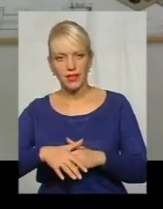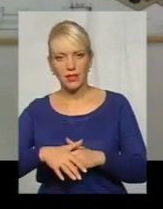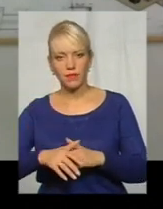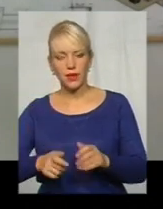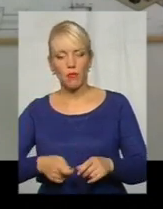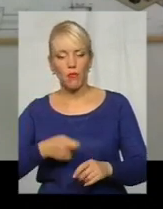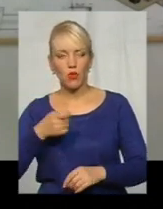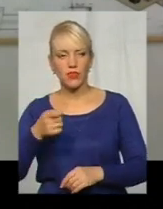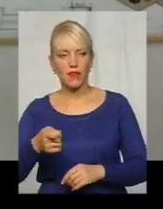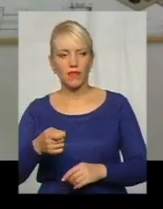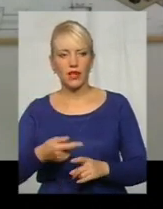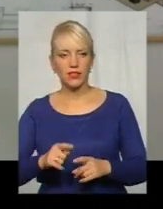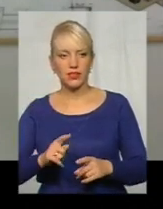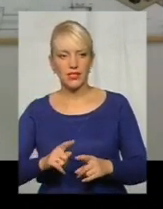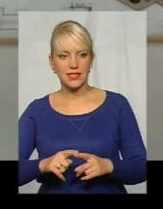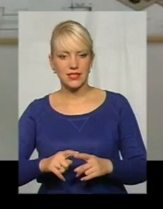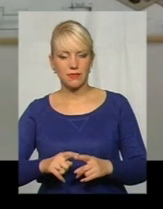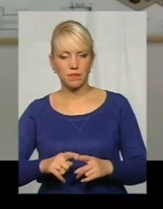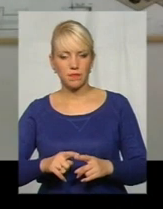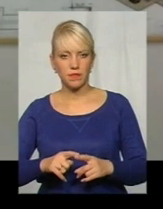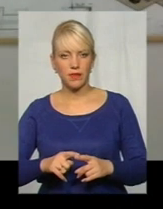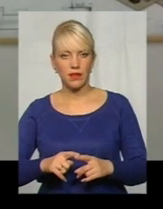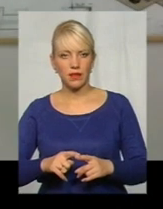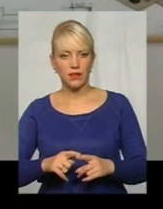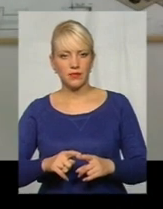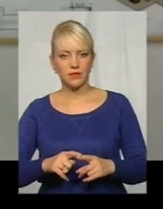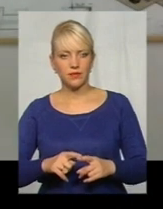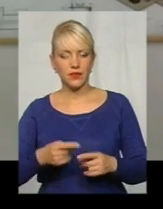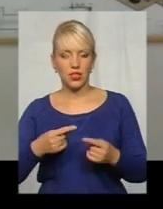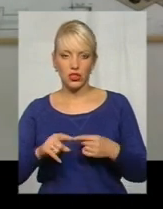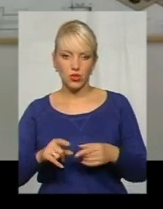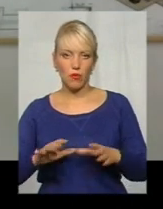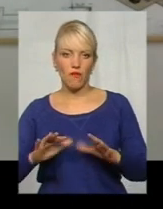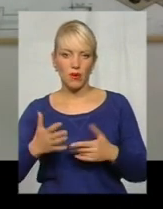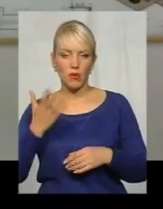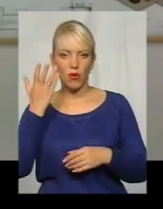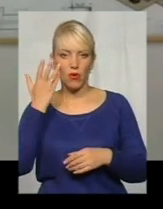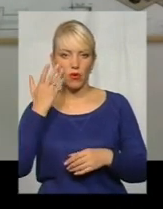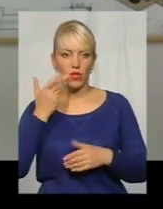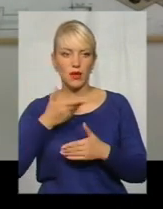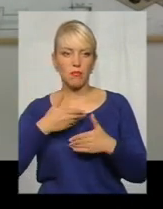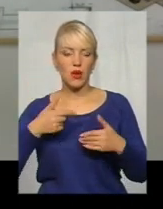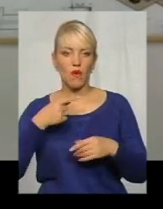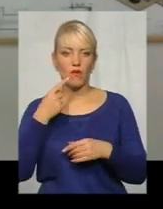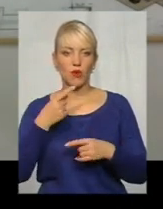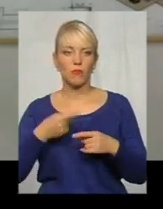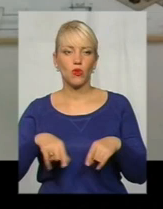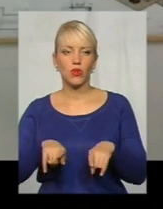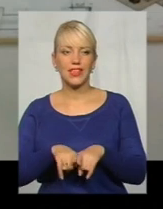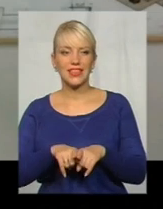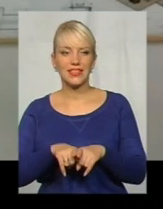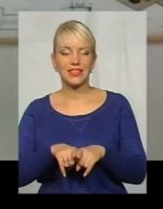подавати на аукціон, оскільки в нього був діючий договір. В іншому випадку, коли ми говоримо про таких